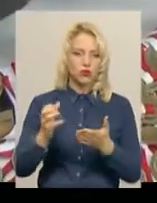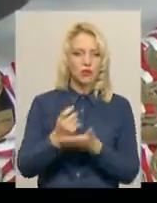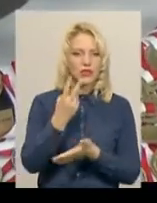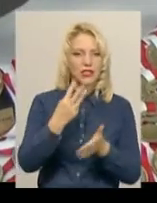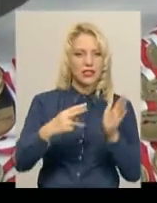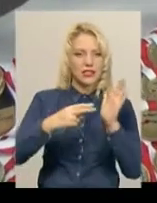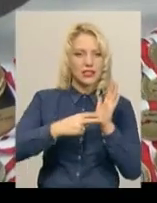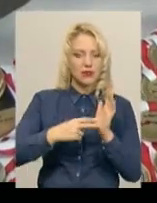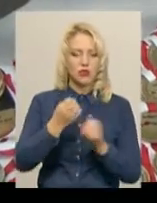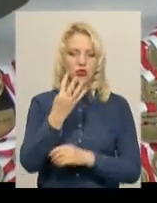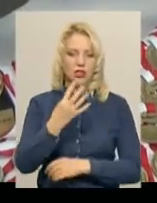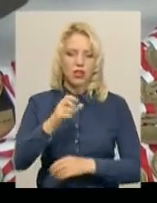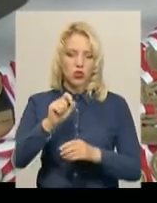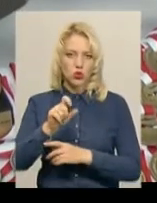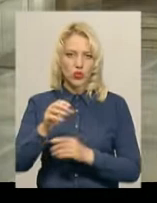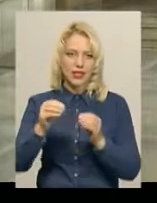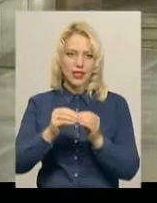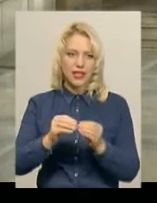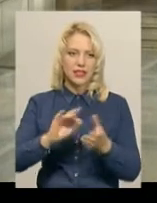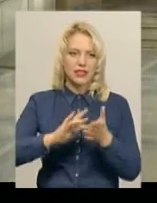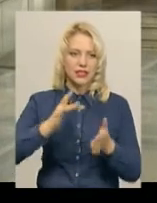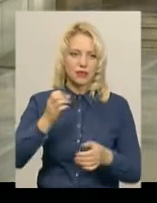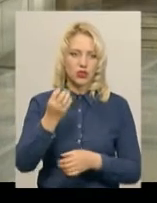14 золотих, 10 срібних та 13 бронзових.